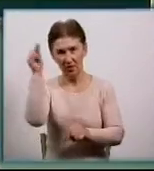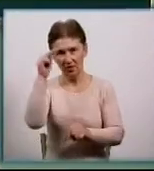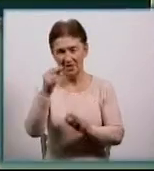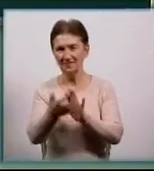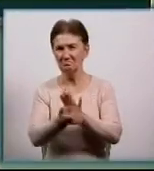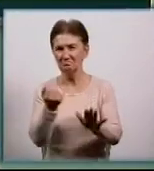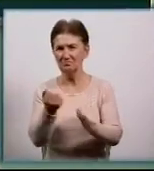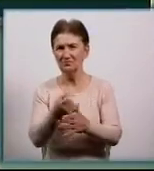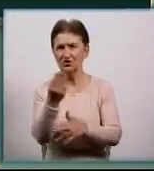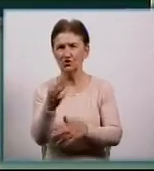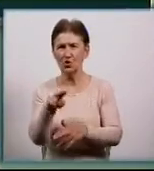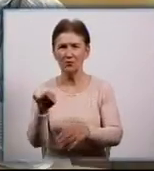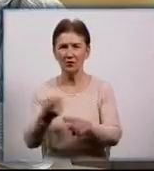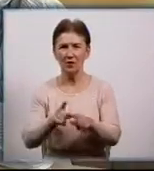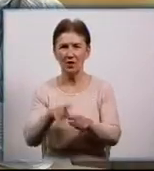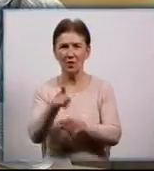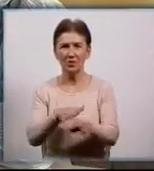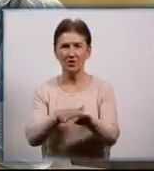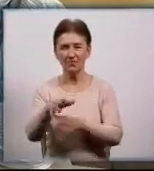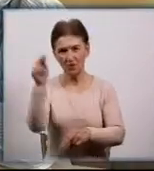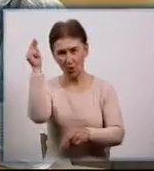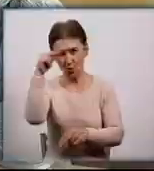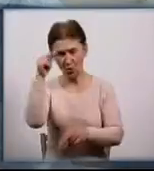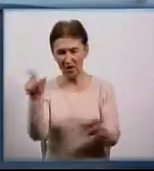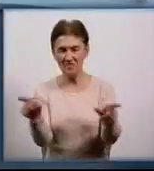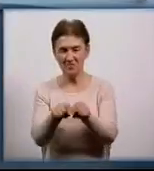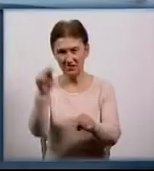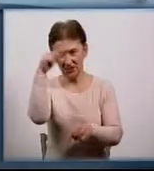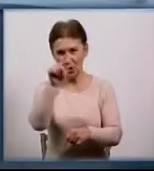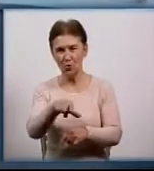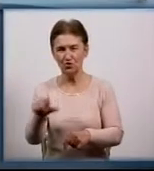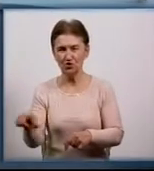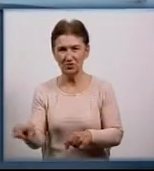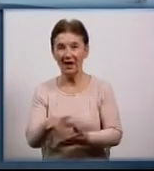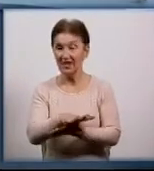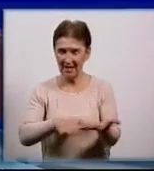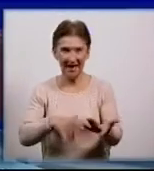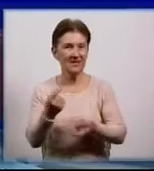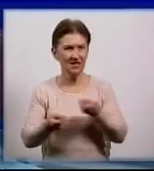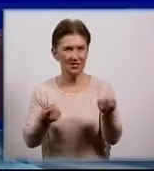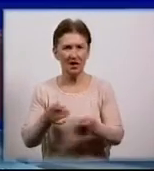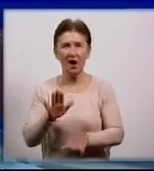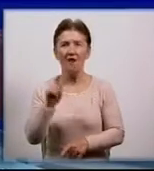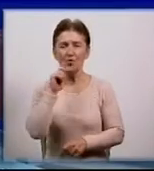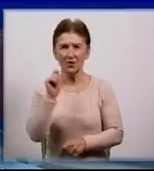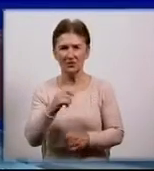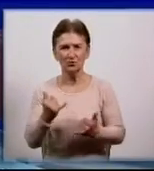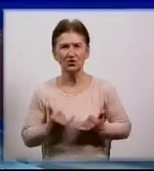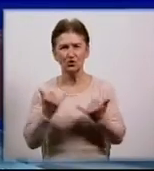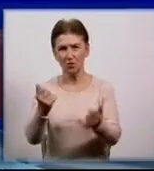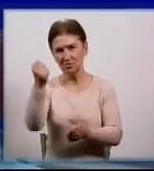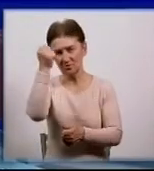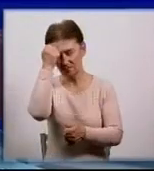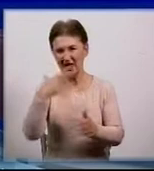шкільні офіцери поліції, які проводитимуть уроки з учнями. Далі детальніше. В Україні сьогодні вшановують пам'ять